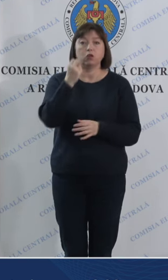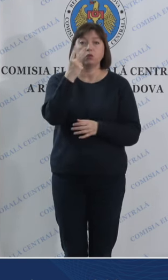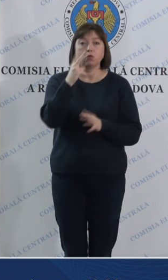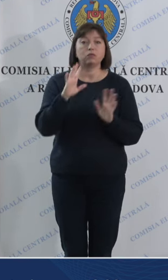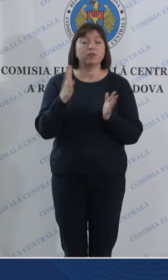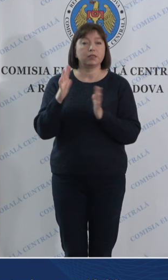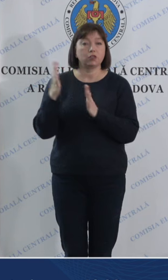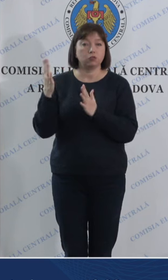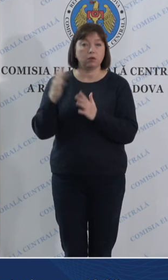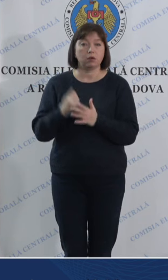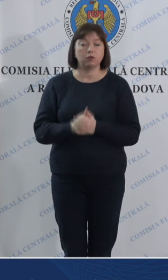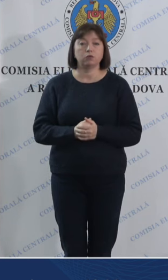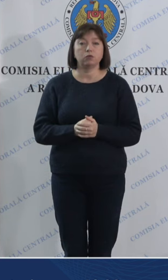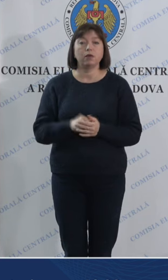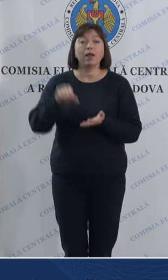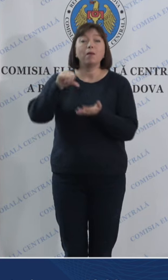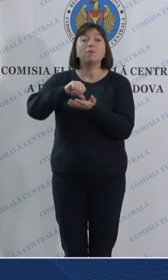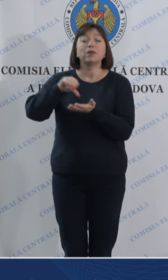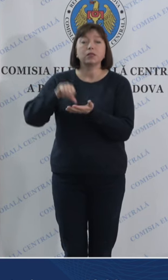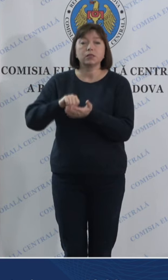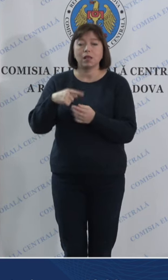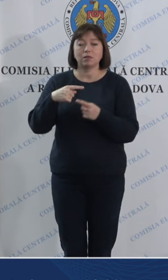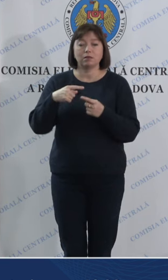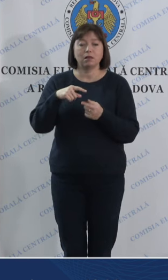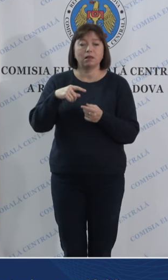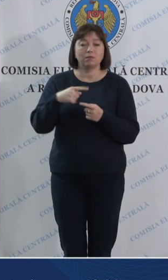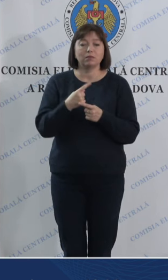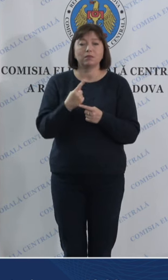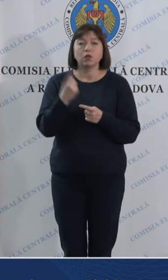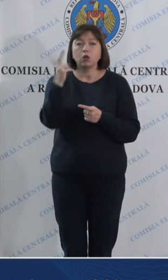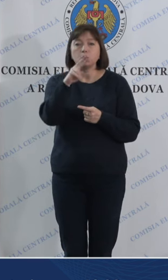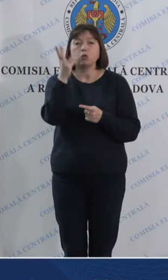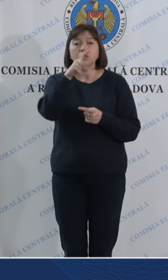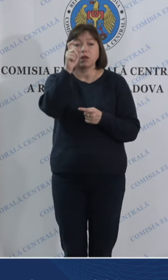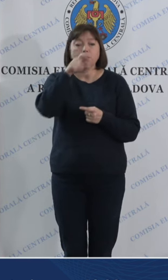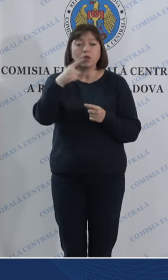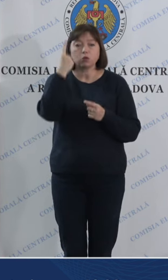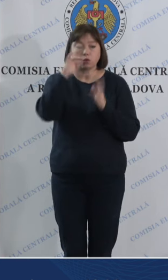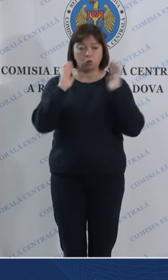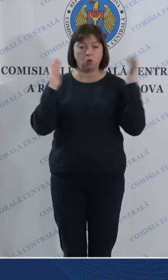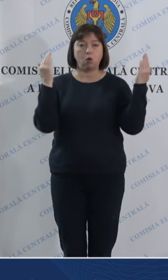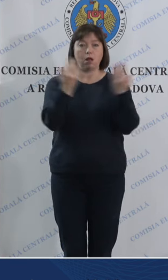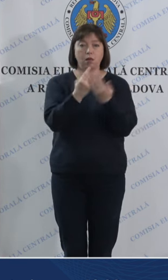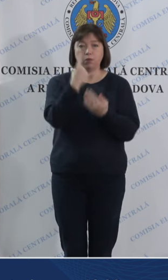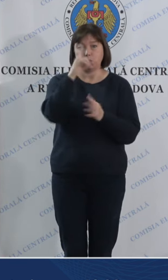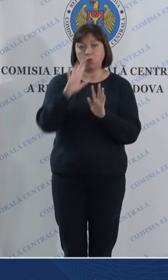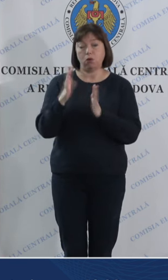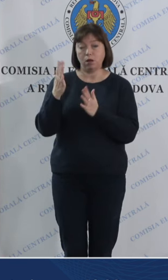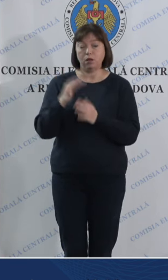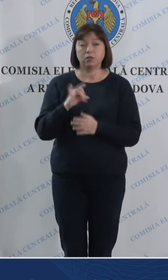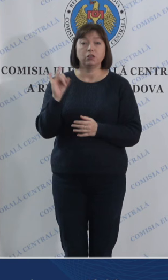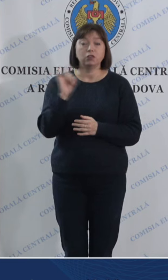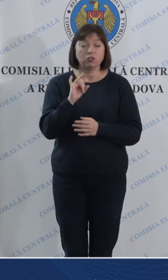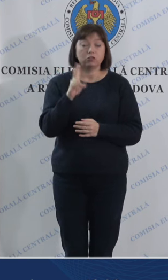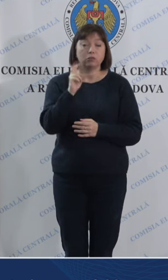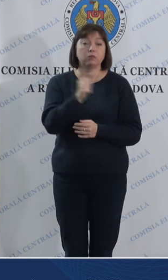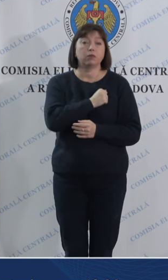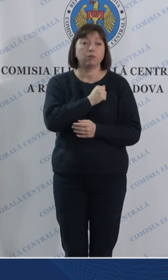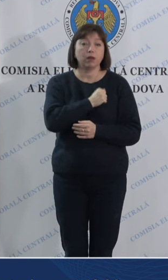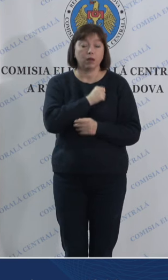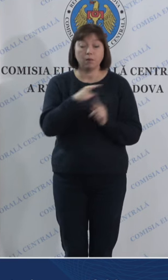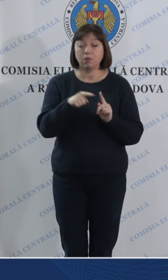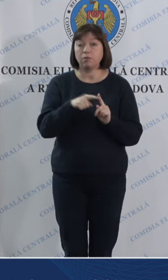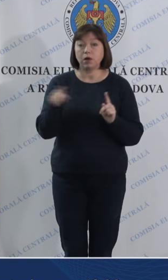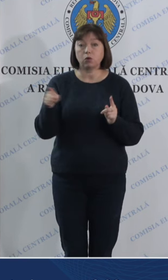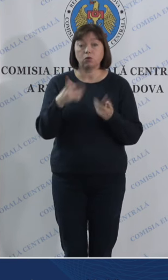cazuri prezența mai multor persoane în cabina de vot un caz și din păcate pe